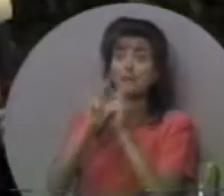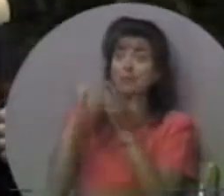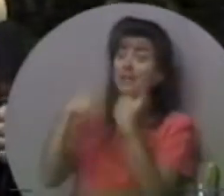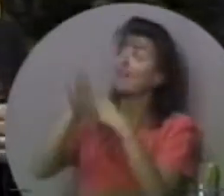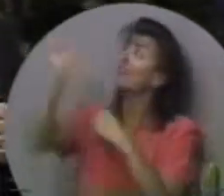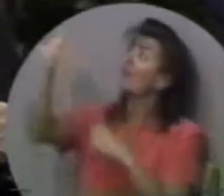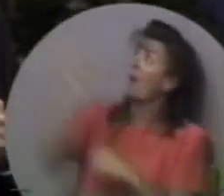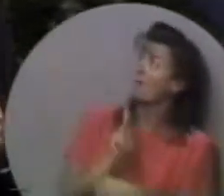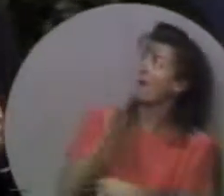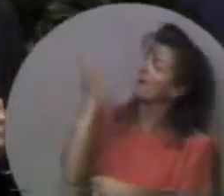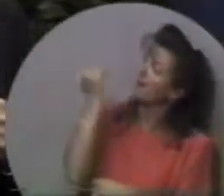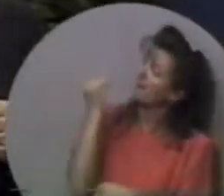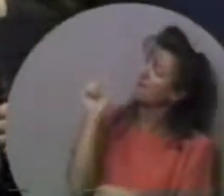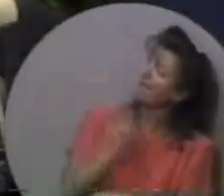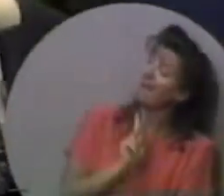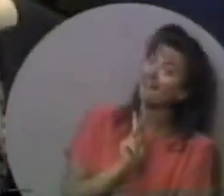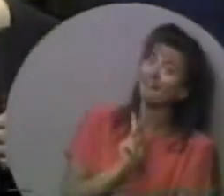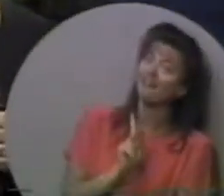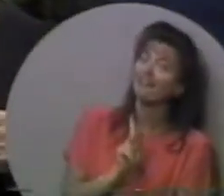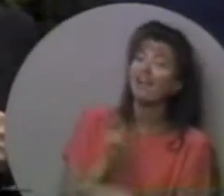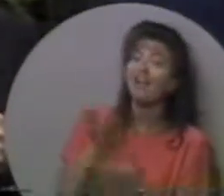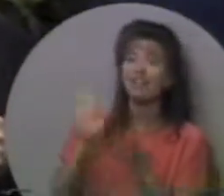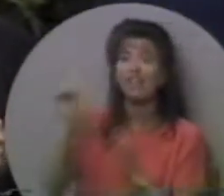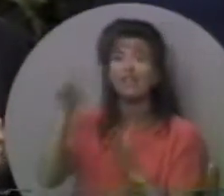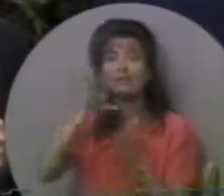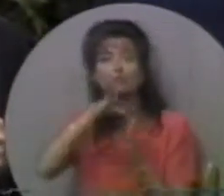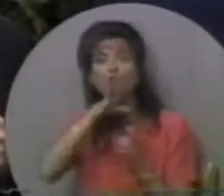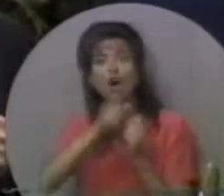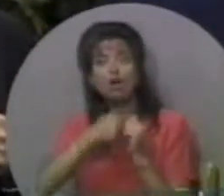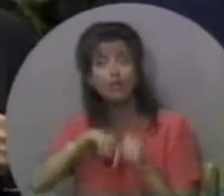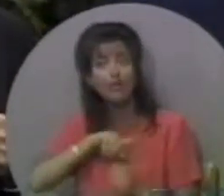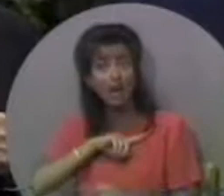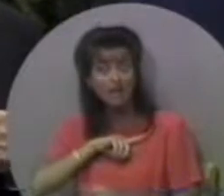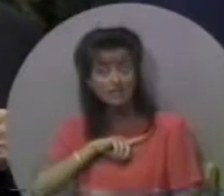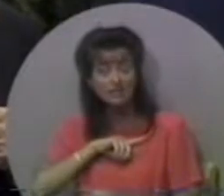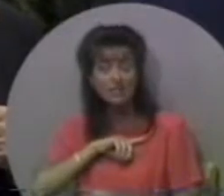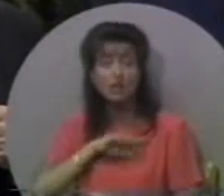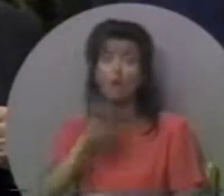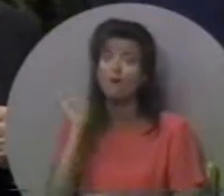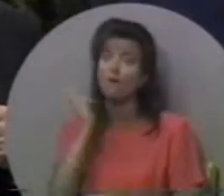людям в небесах і поговорити з деким з них,